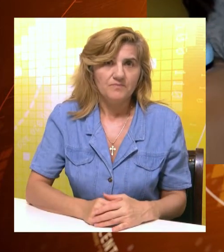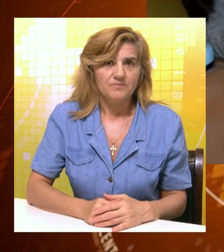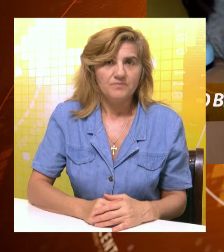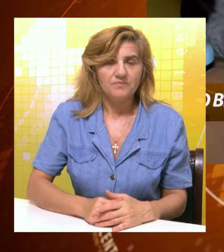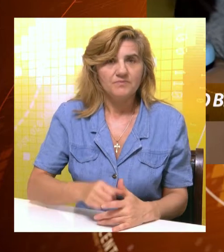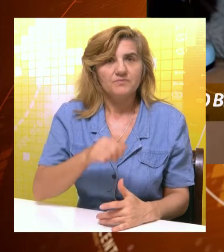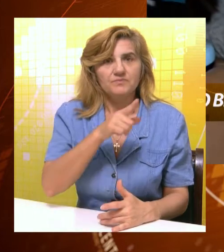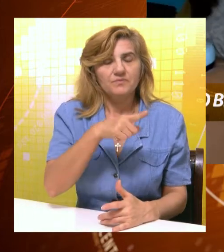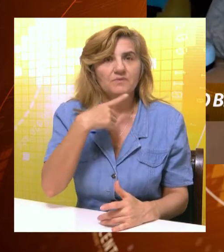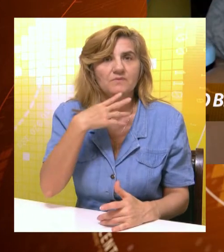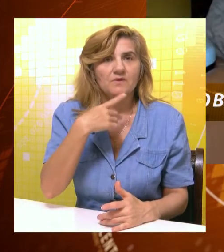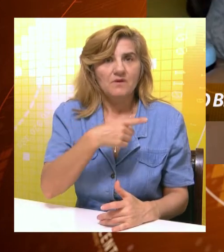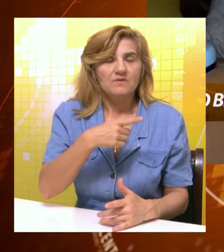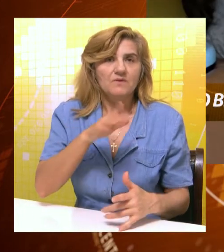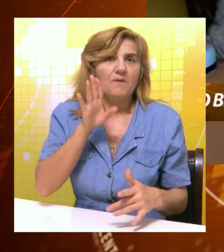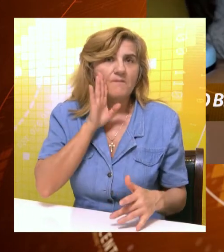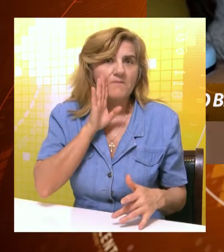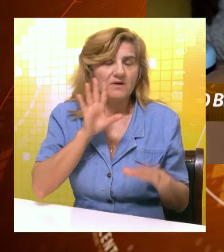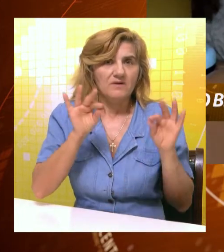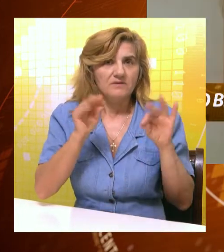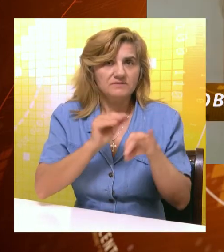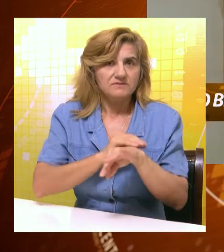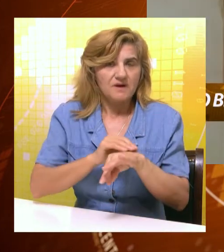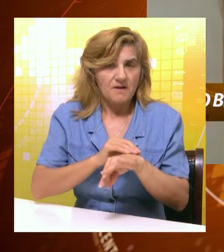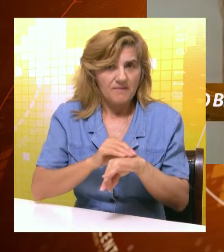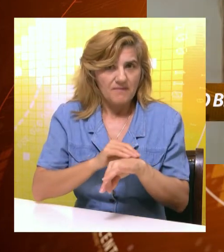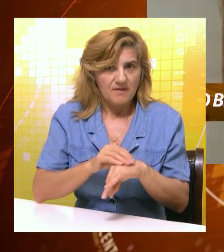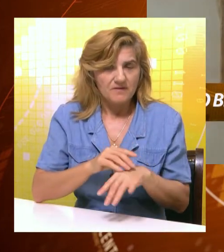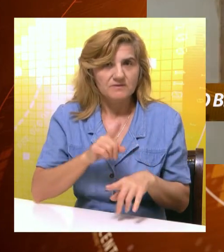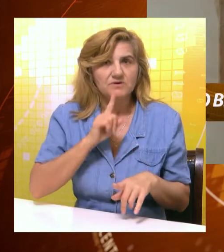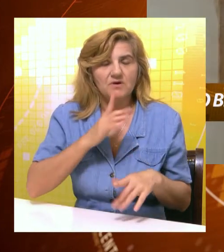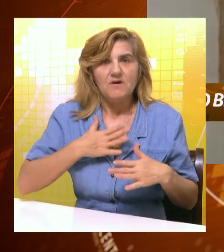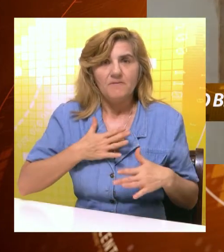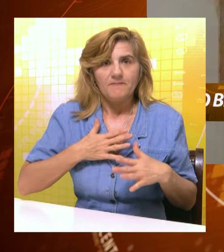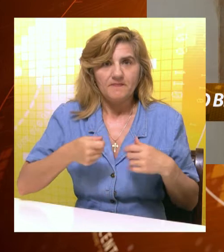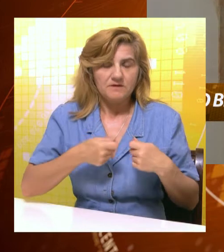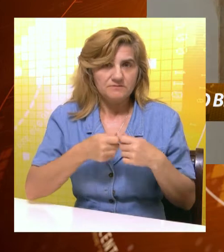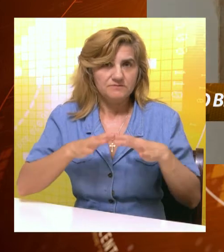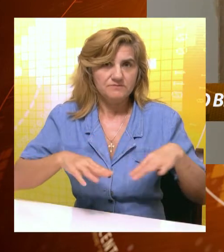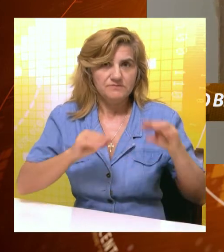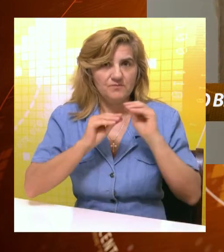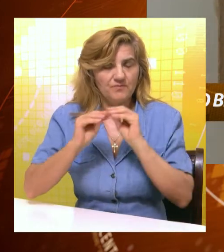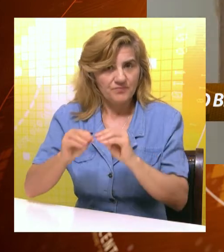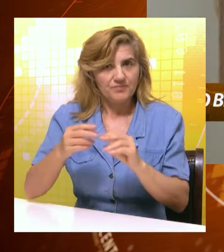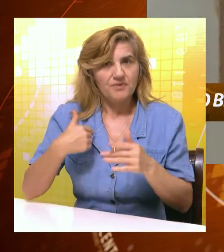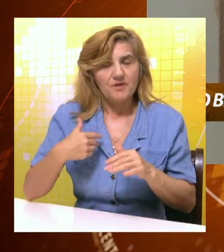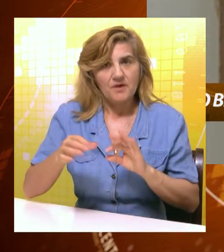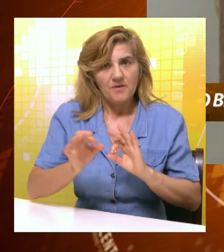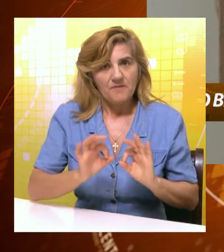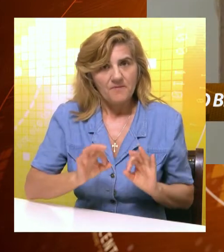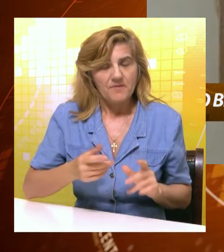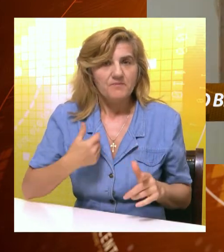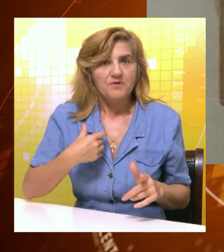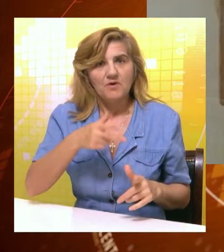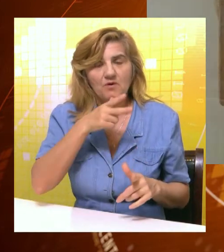Naša sugrađenka Milijana Šovljanski je majka desotomesečnog Ilije, a naša ekipi otkriva da je u sklopu pripreme za